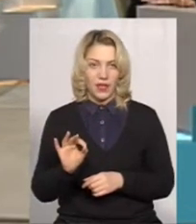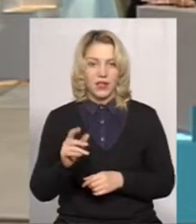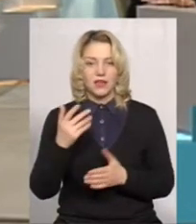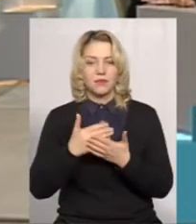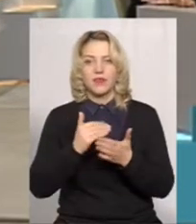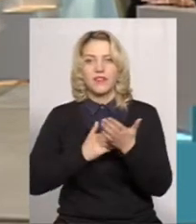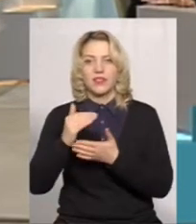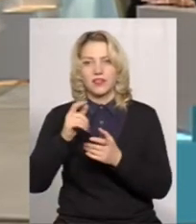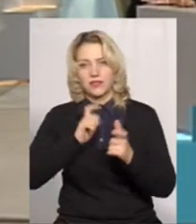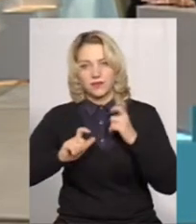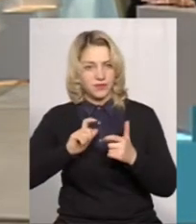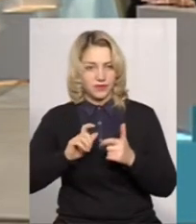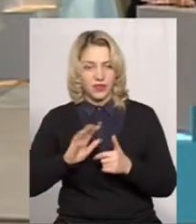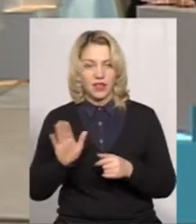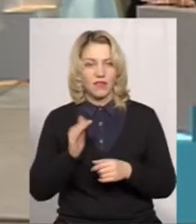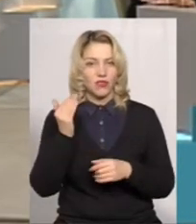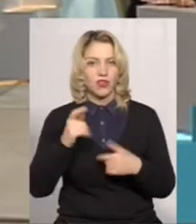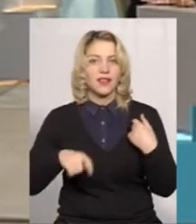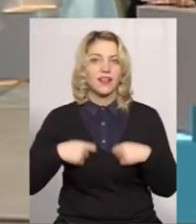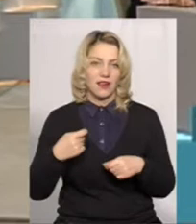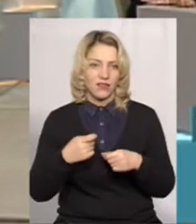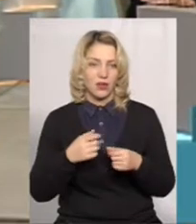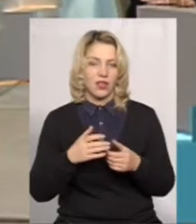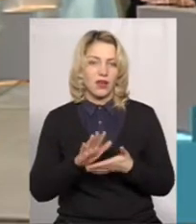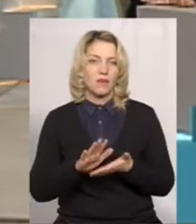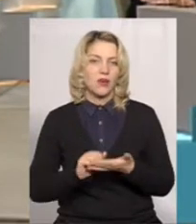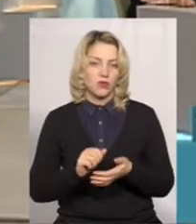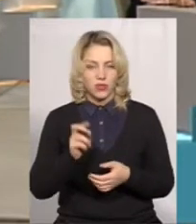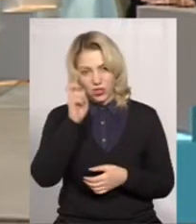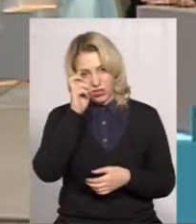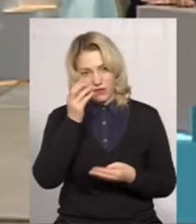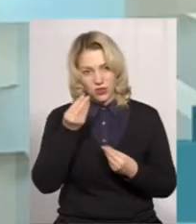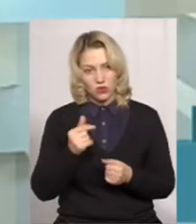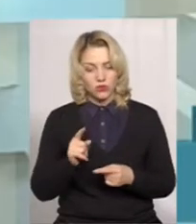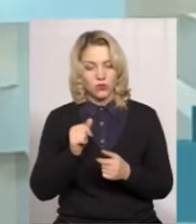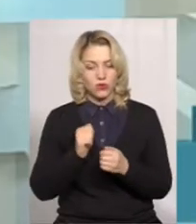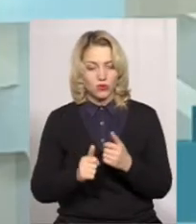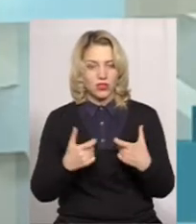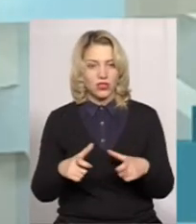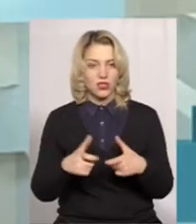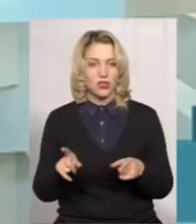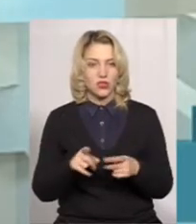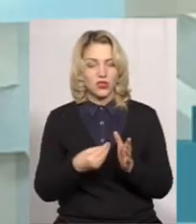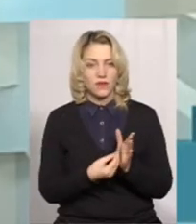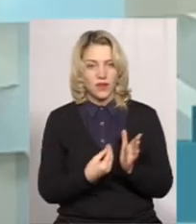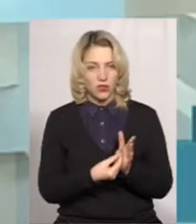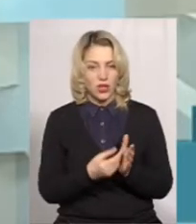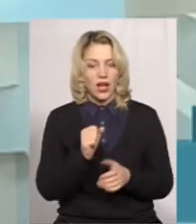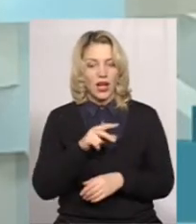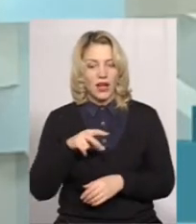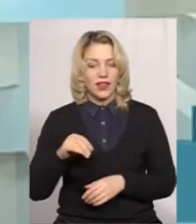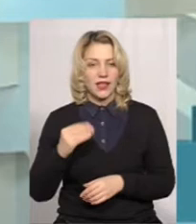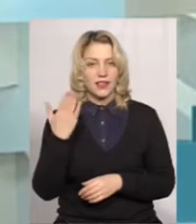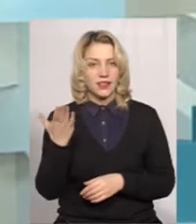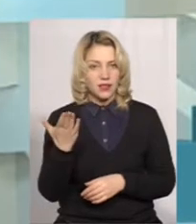вони по великому рахунку даремно марнують державні кошти, бо кожне тестування щось вартує. Но